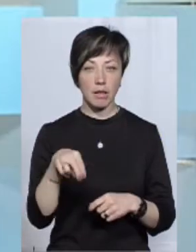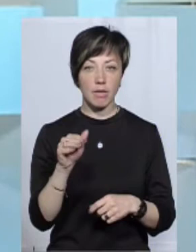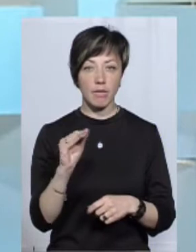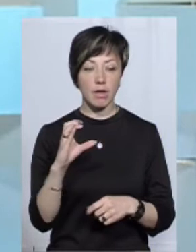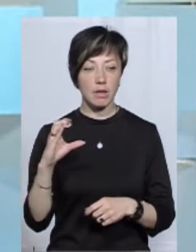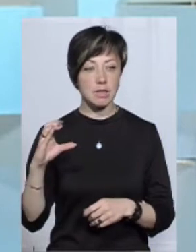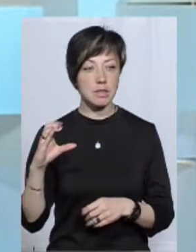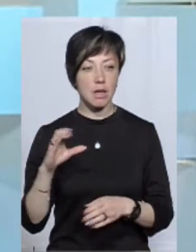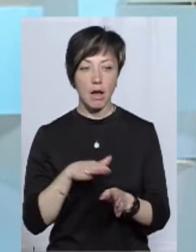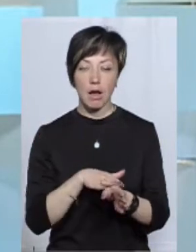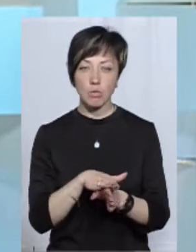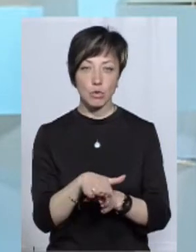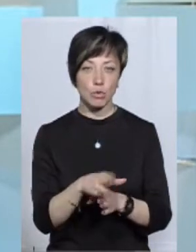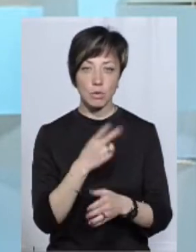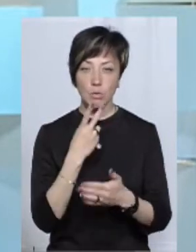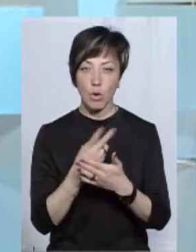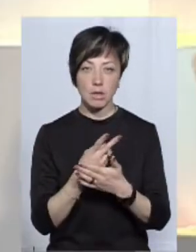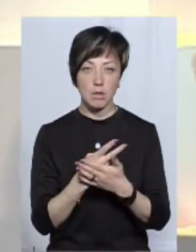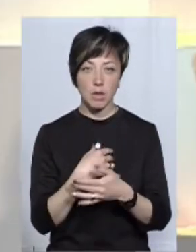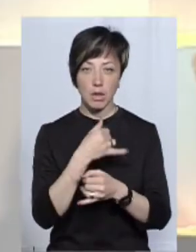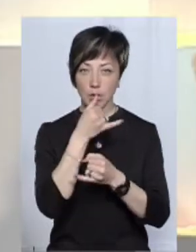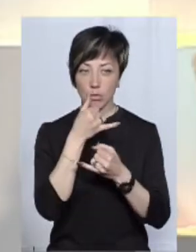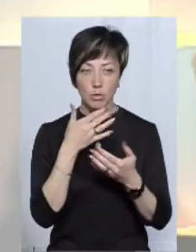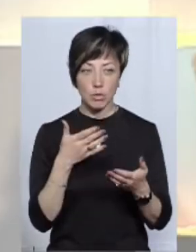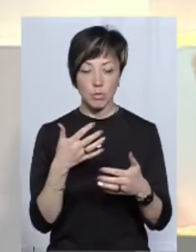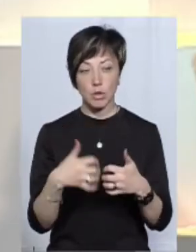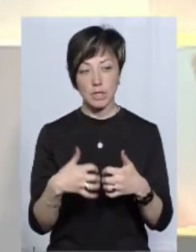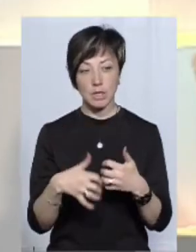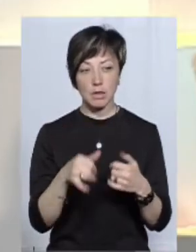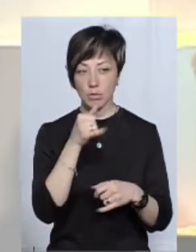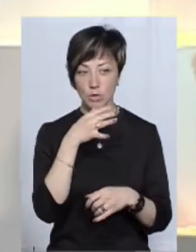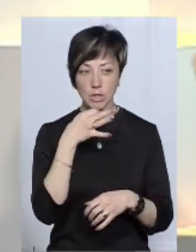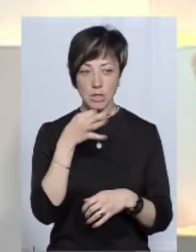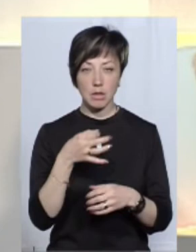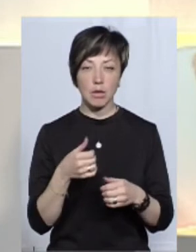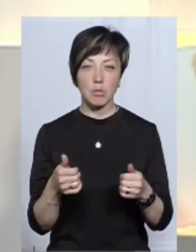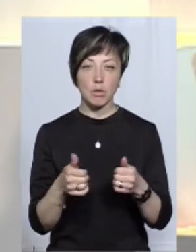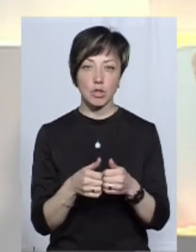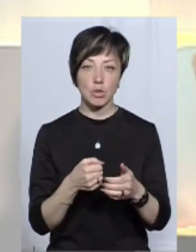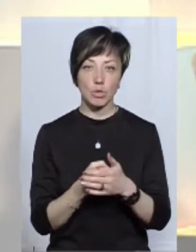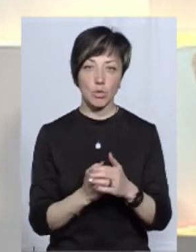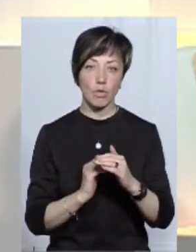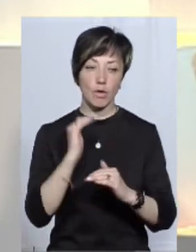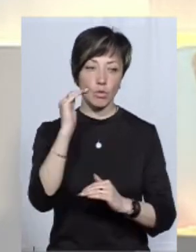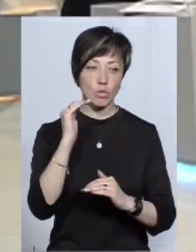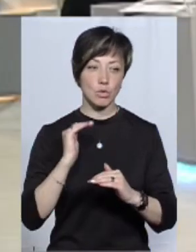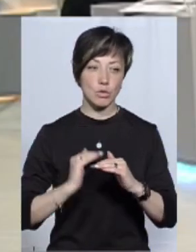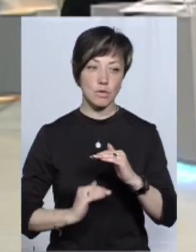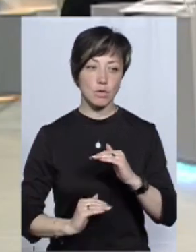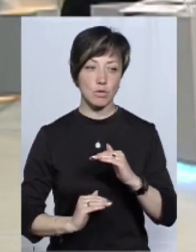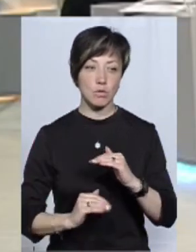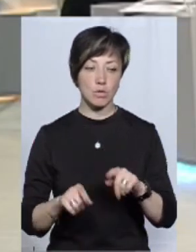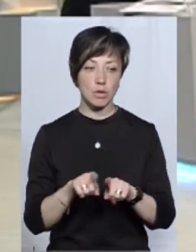абсолютно за показниками. Я не можу, ну, ми посередині, я не можу сказати, що ми ближче до, чи там у верху